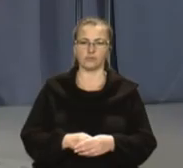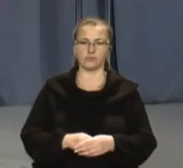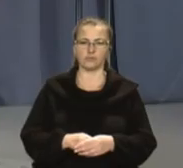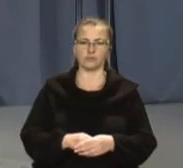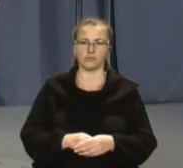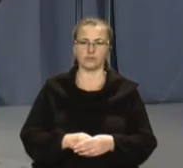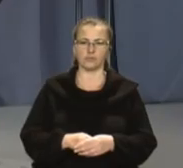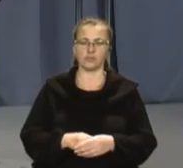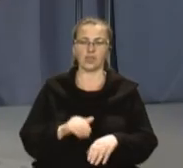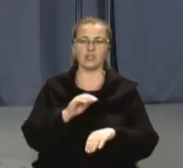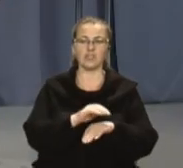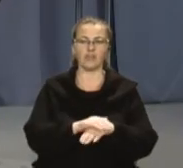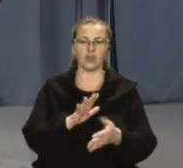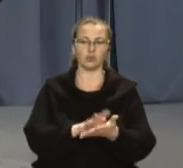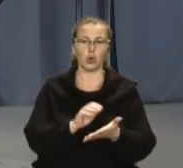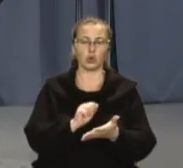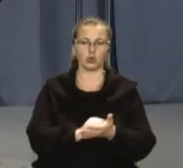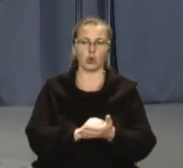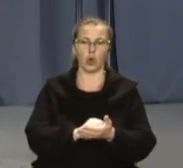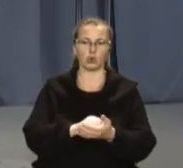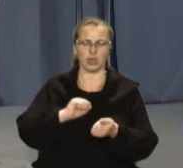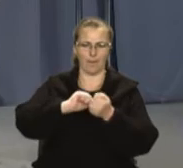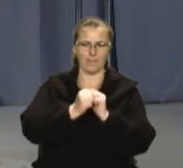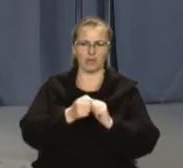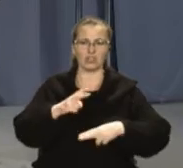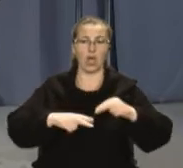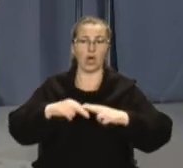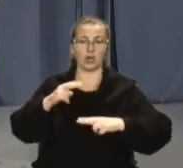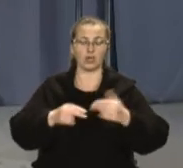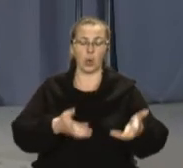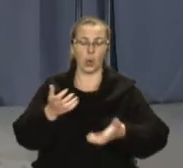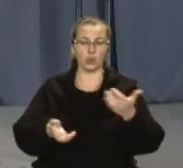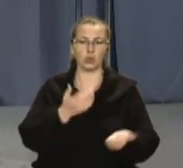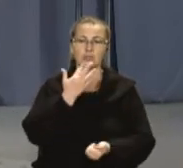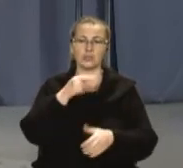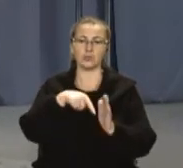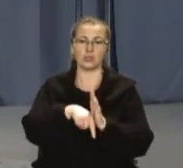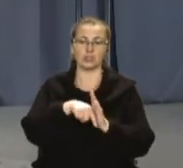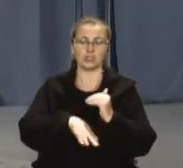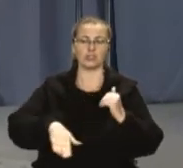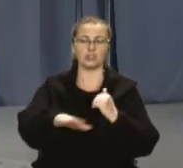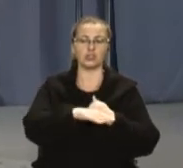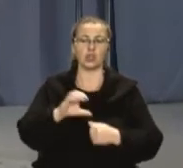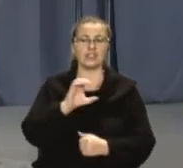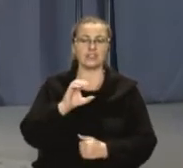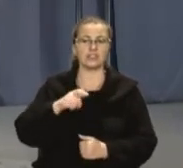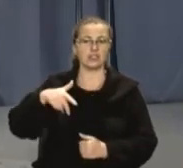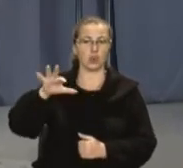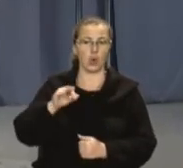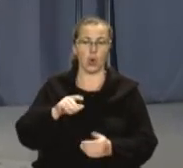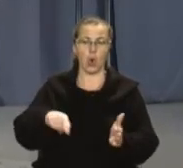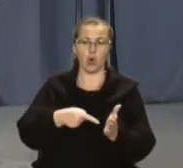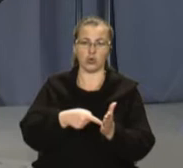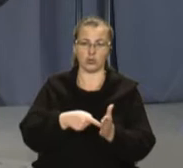За фактом пошкодження пам'ятки археології національного значення на території Стільського городища на